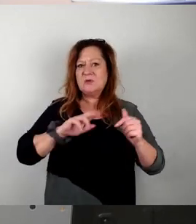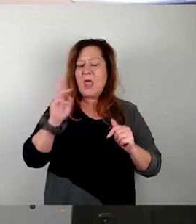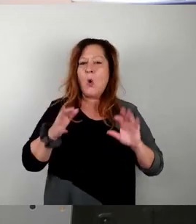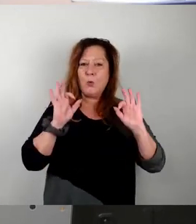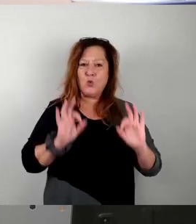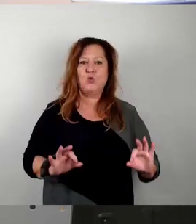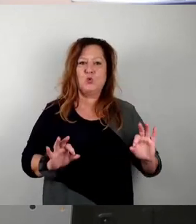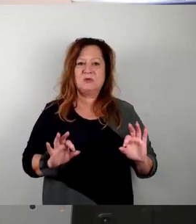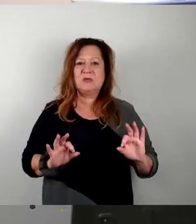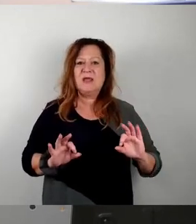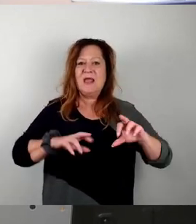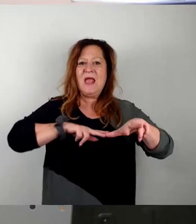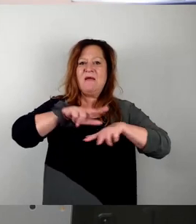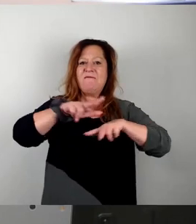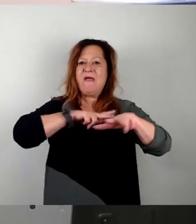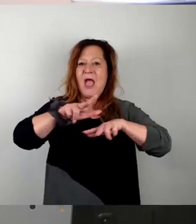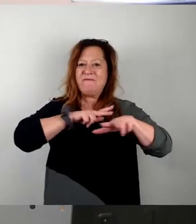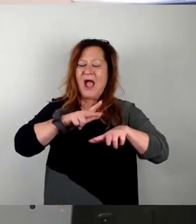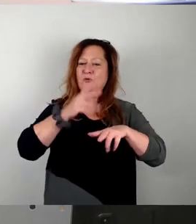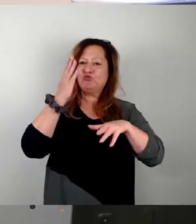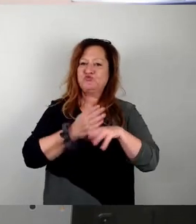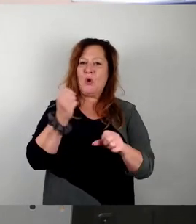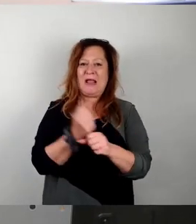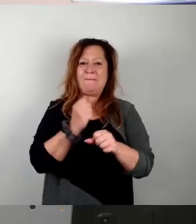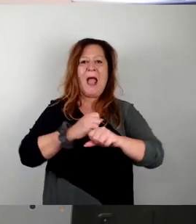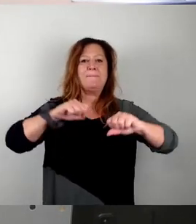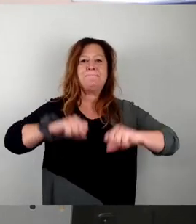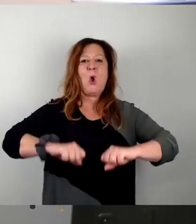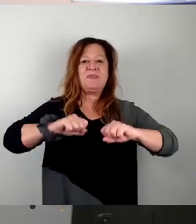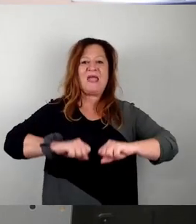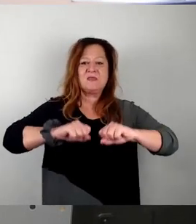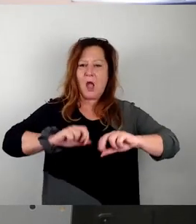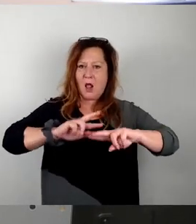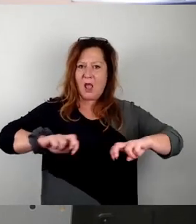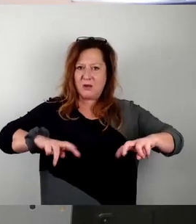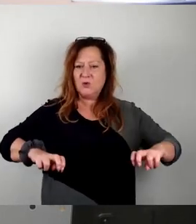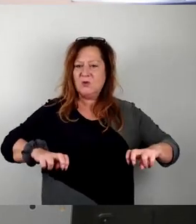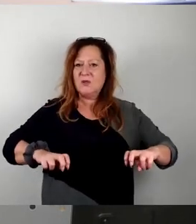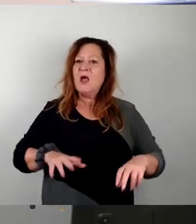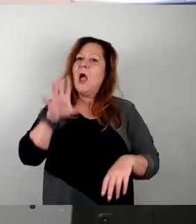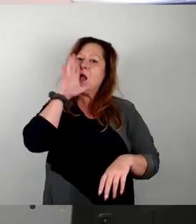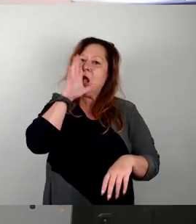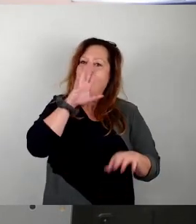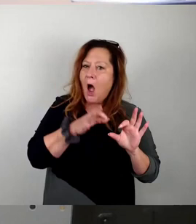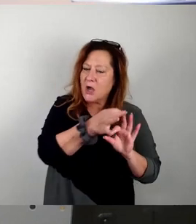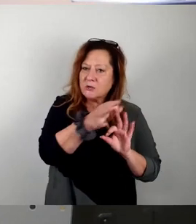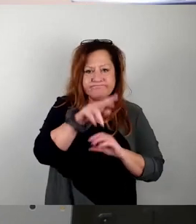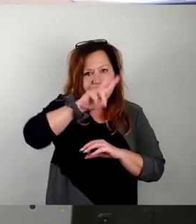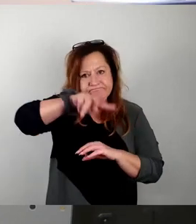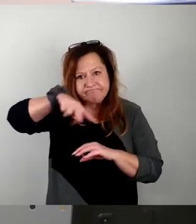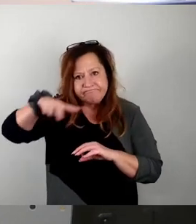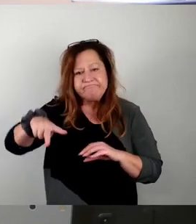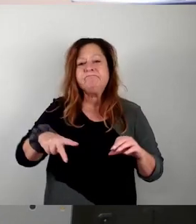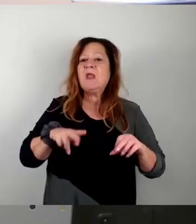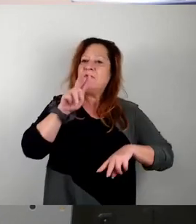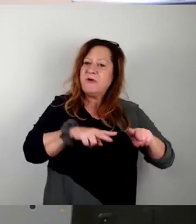Verwaltung so eine Potenzialanalyse vorgelegt hat, die die Garagengrundstücke sich genau angeschaut hat, klassifiziert hat und herausgefunden hat,